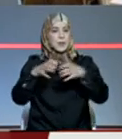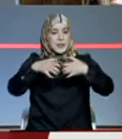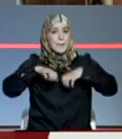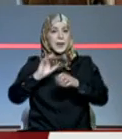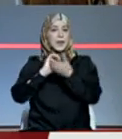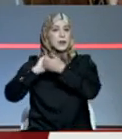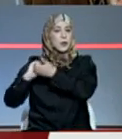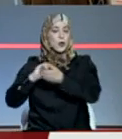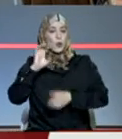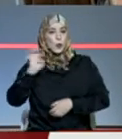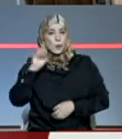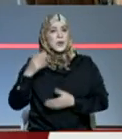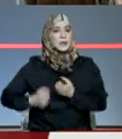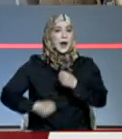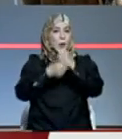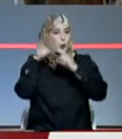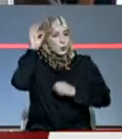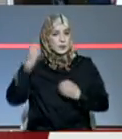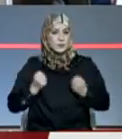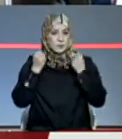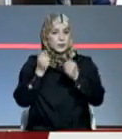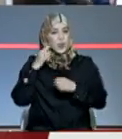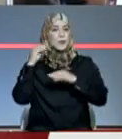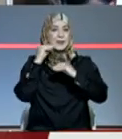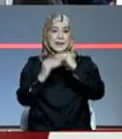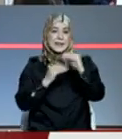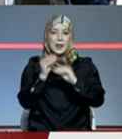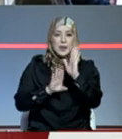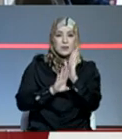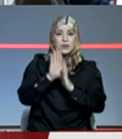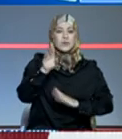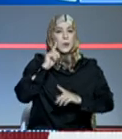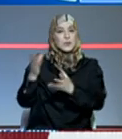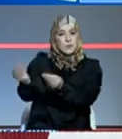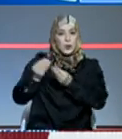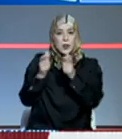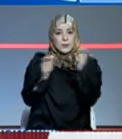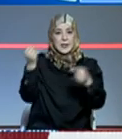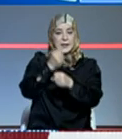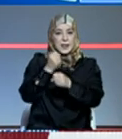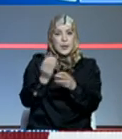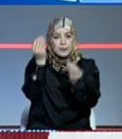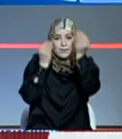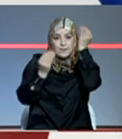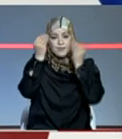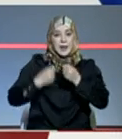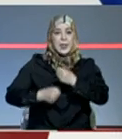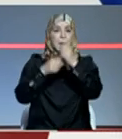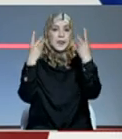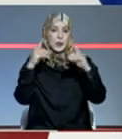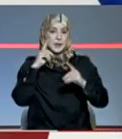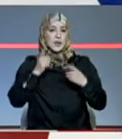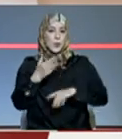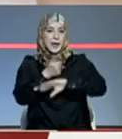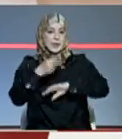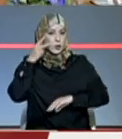بالوقوف إلى جانب تونس في جهودها لتحقيق التنمية المستديمة وجذب الاستثمارات ودعم تجربتها الديمقراطية وتولى رئيس